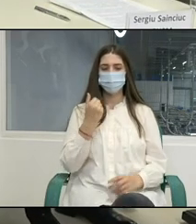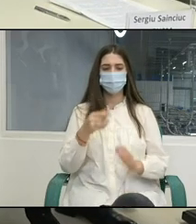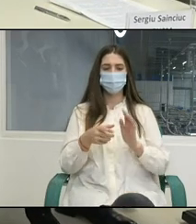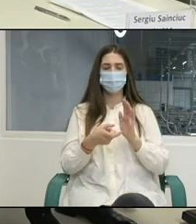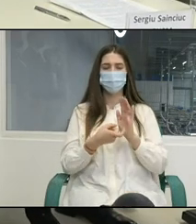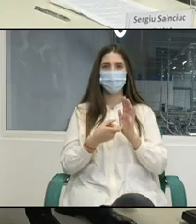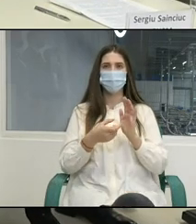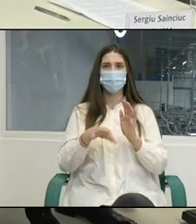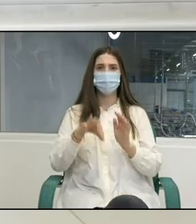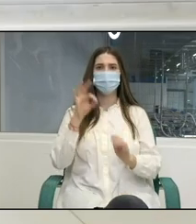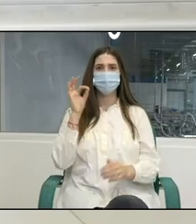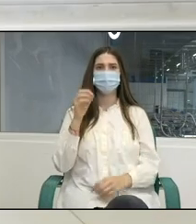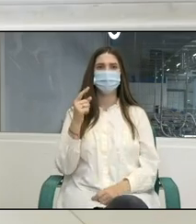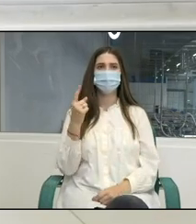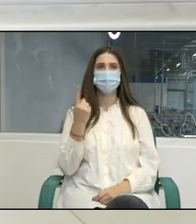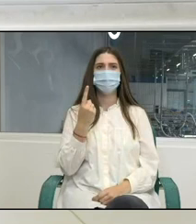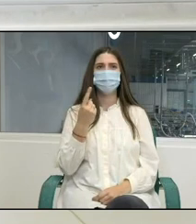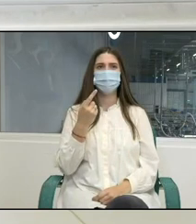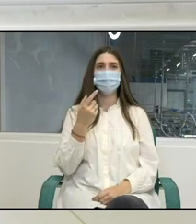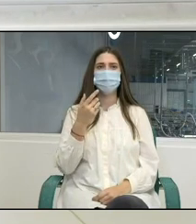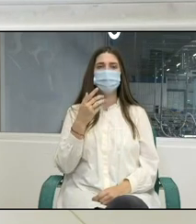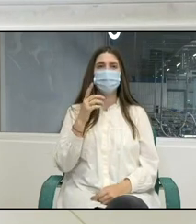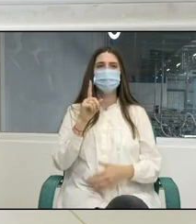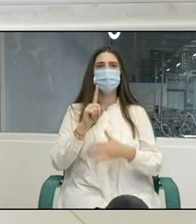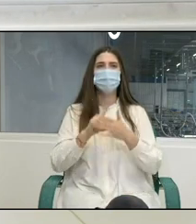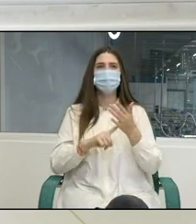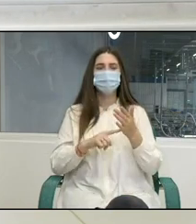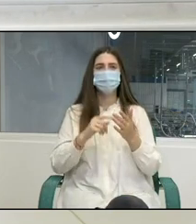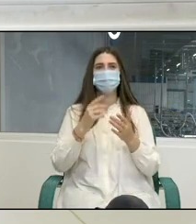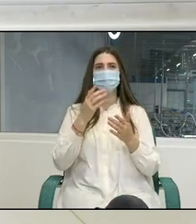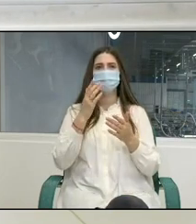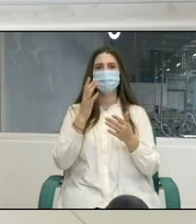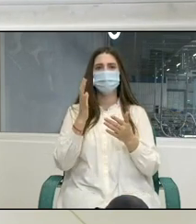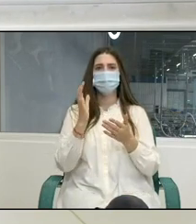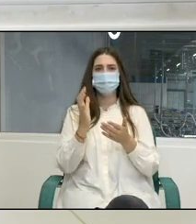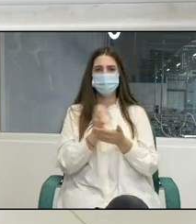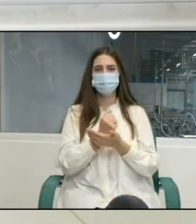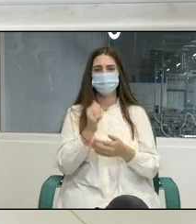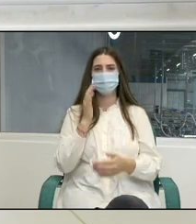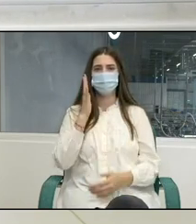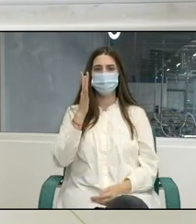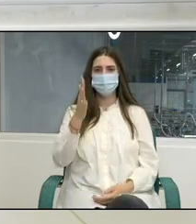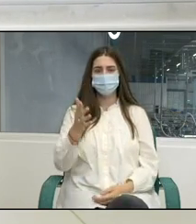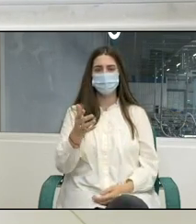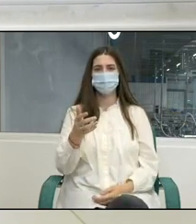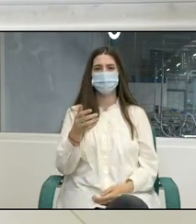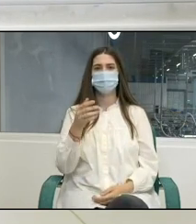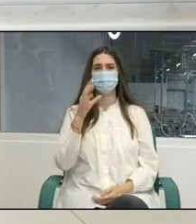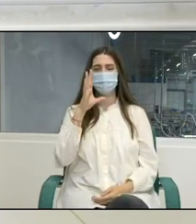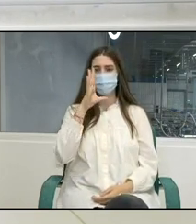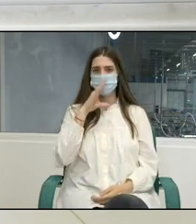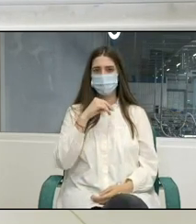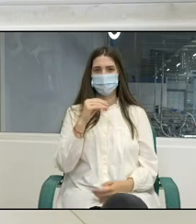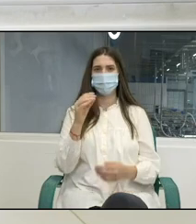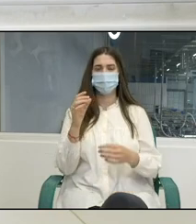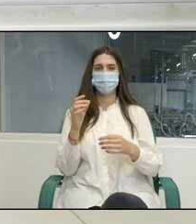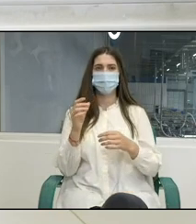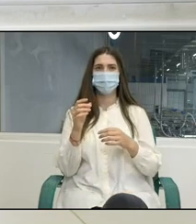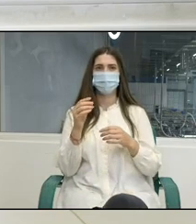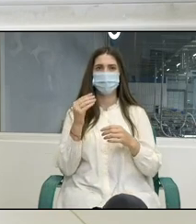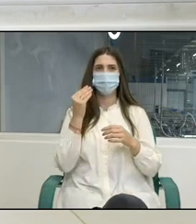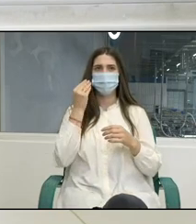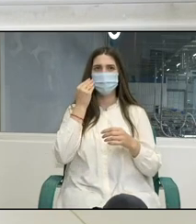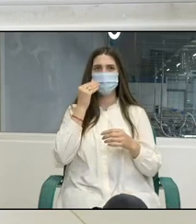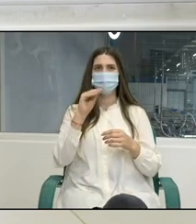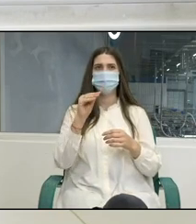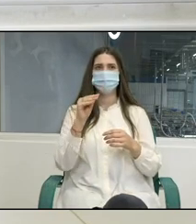defini care este miza cea mai mare miza cea mai mare este să putem complementa asistența tehnică care poate veni din